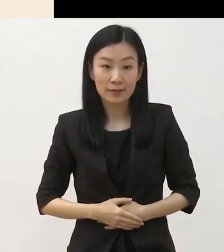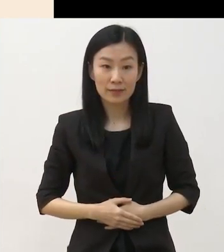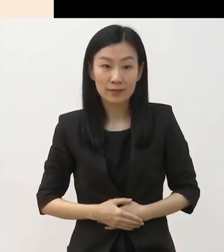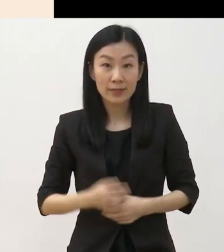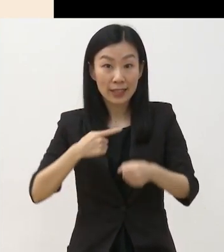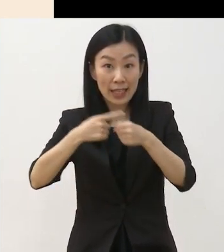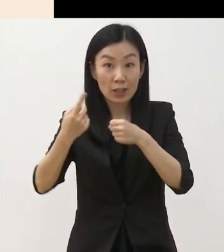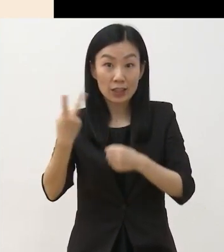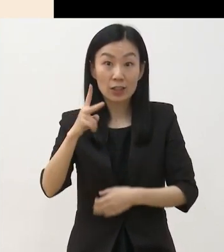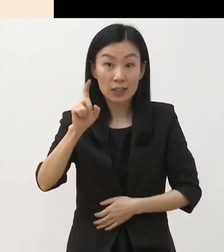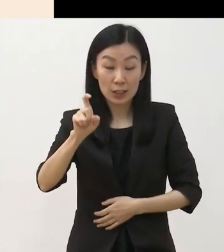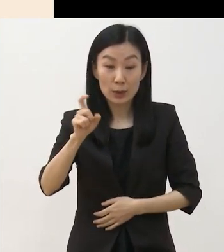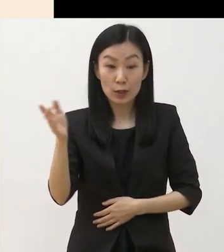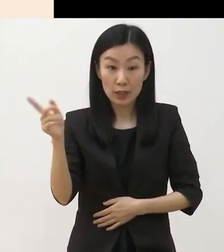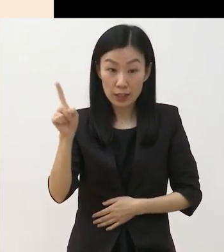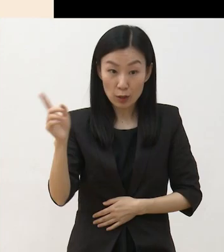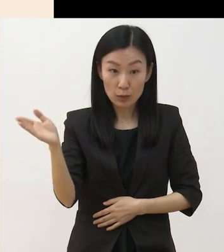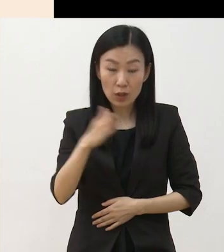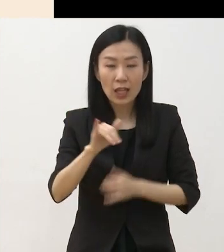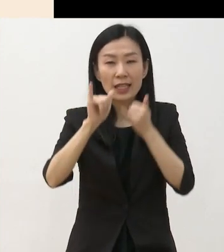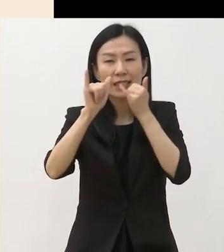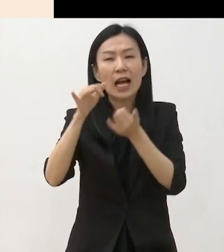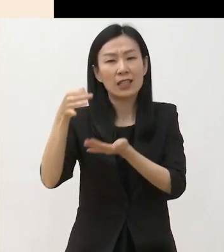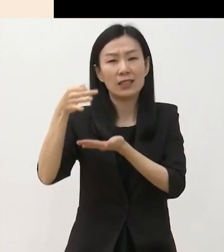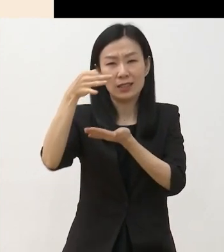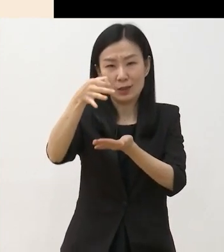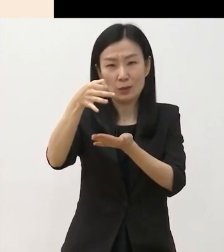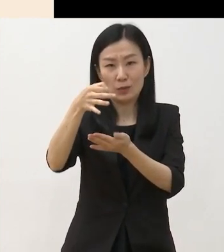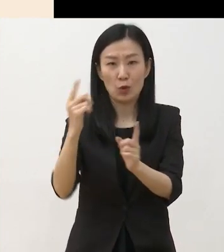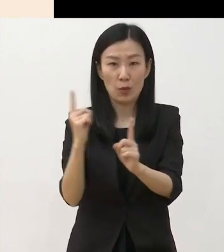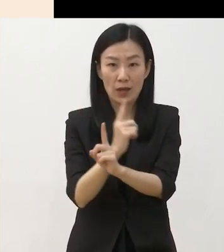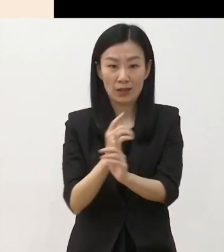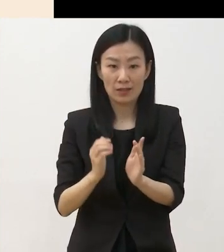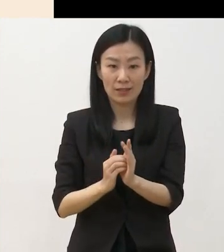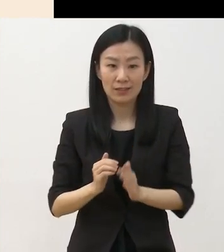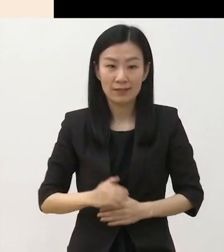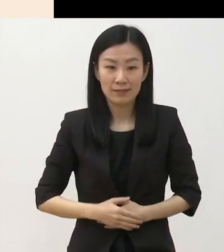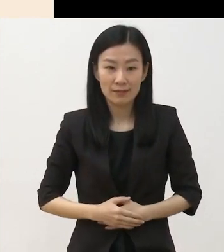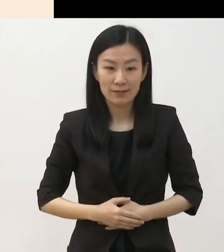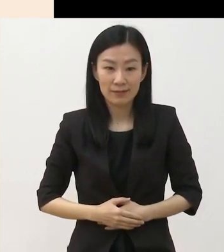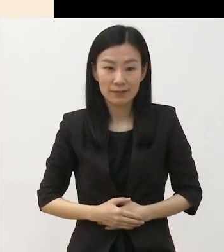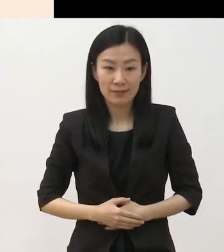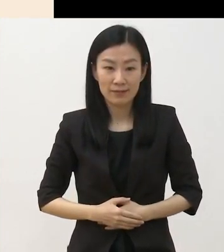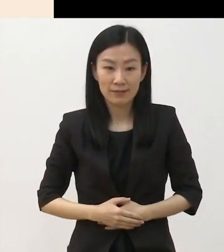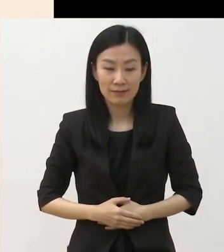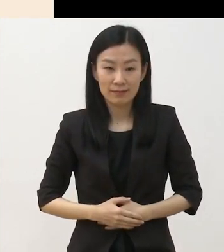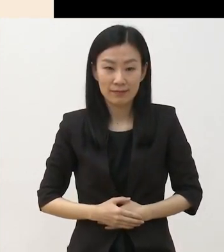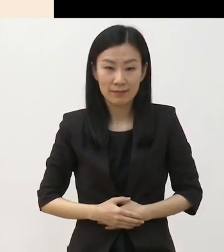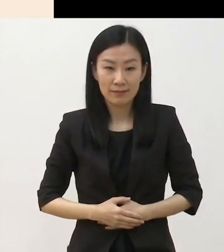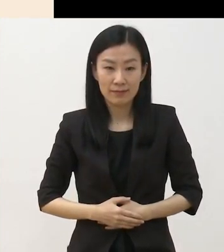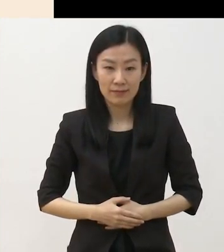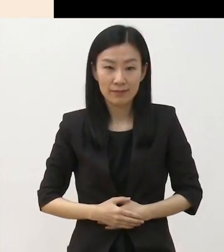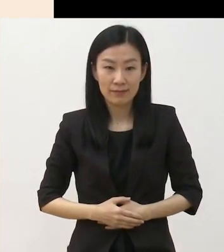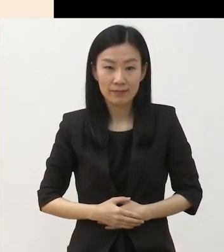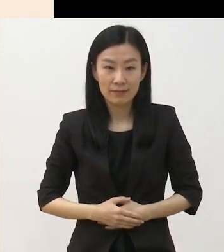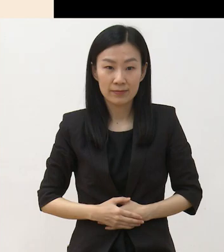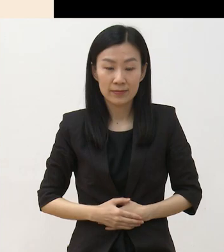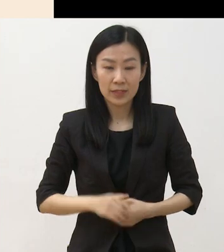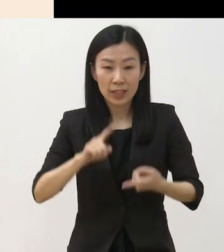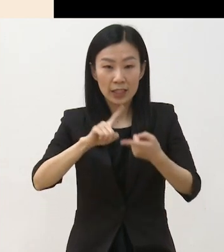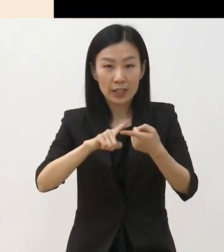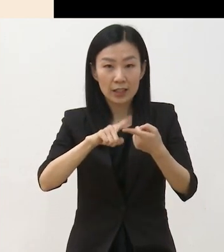21년부터는 상금 형태로 전환하여 창작자분들의 행정 업무를 대폭